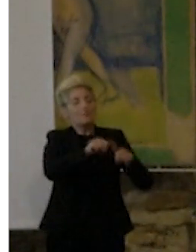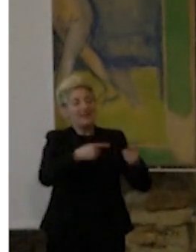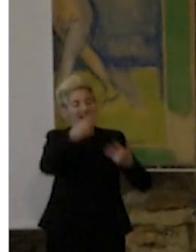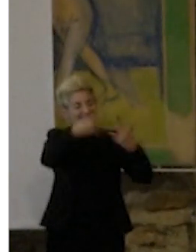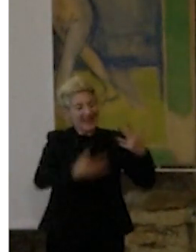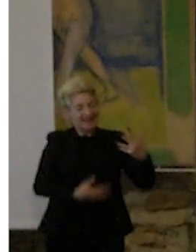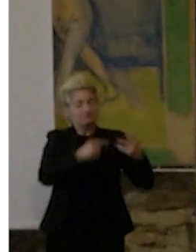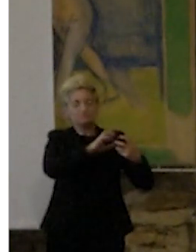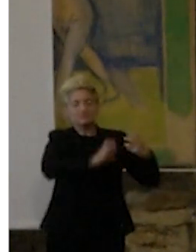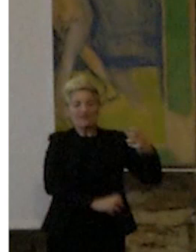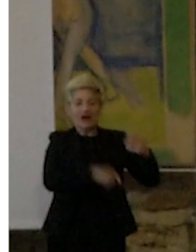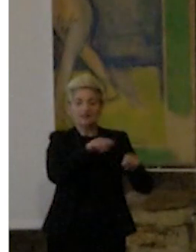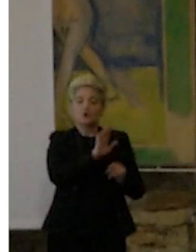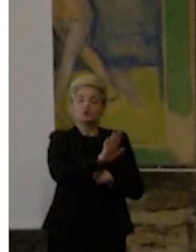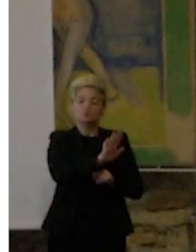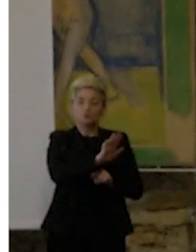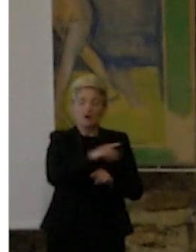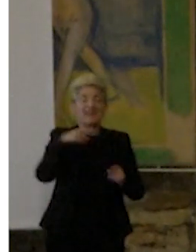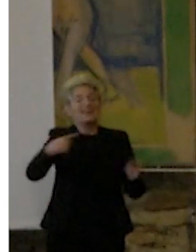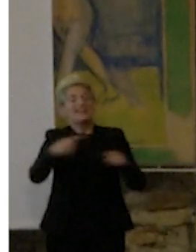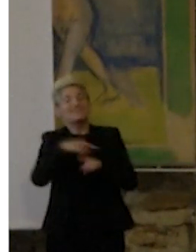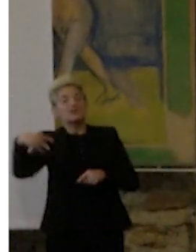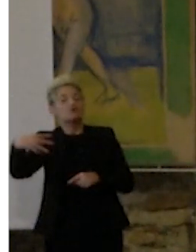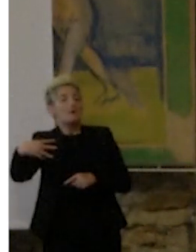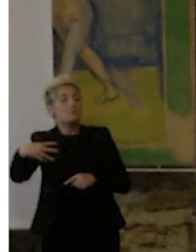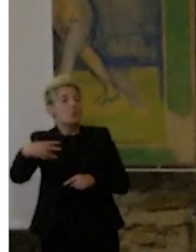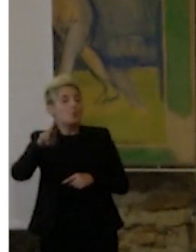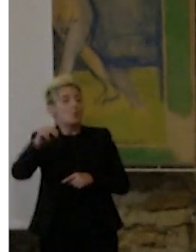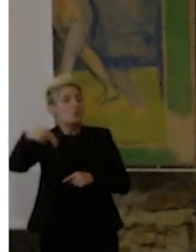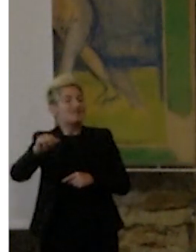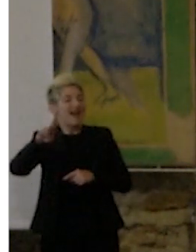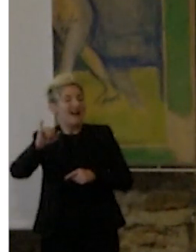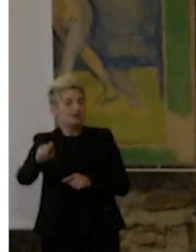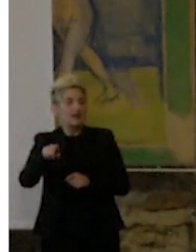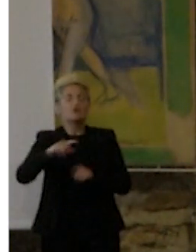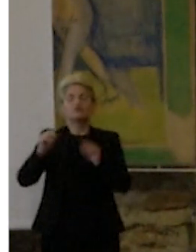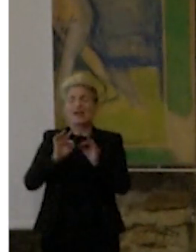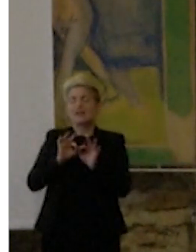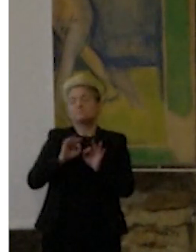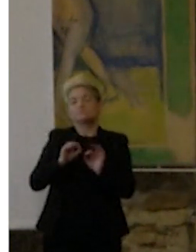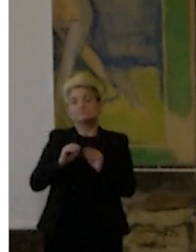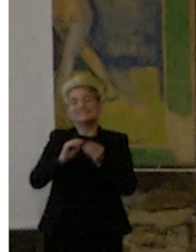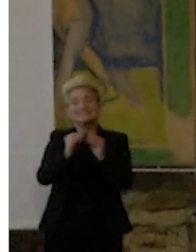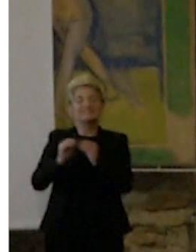classificazione e tutto. Le cose di Munari che abbiamo in mostra invece hanno una dimensione sintetica, sono